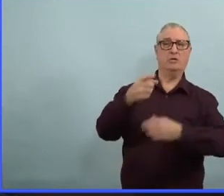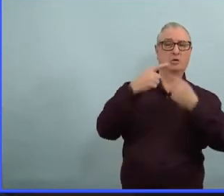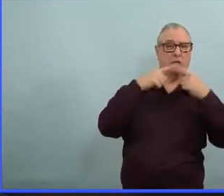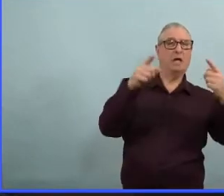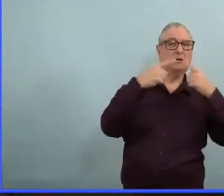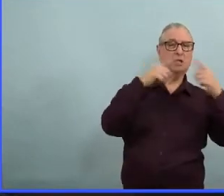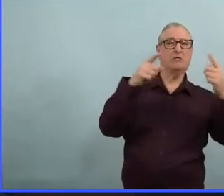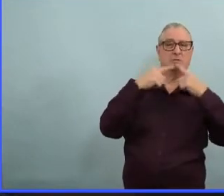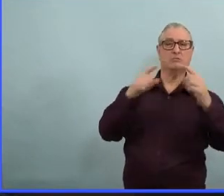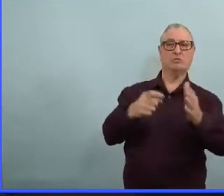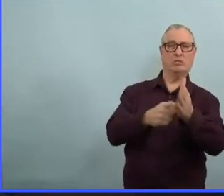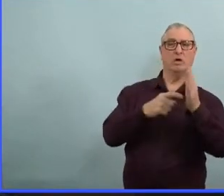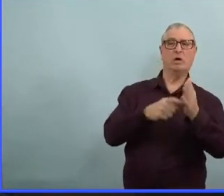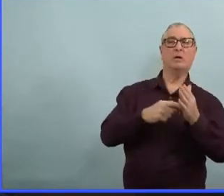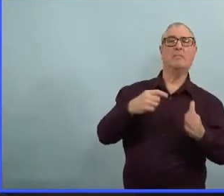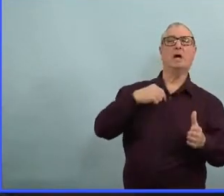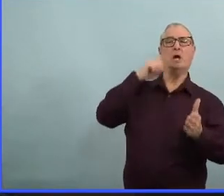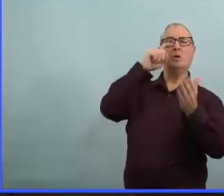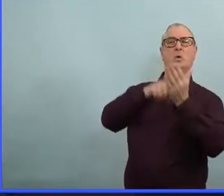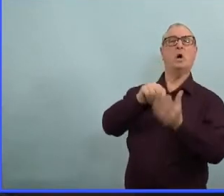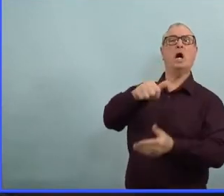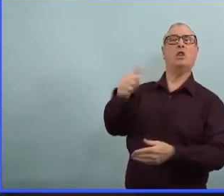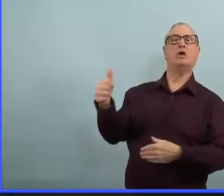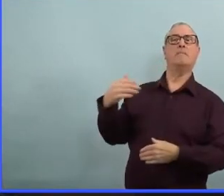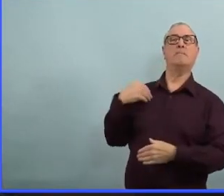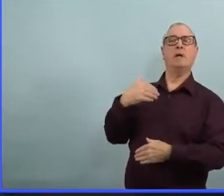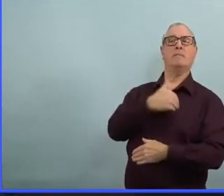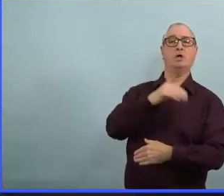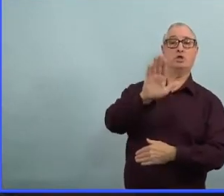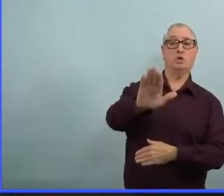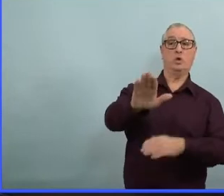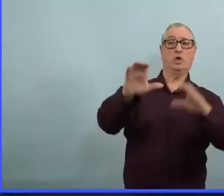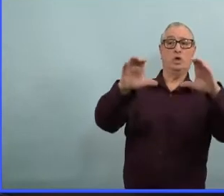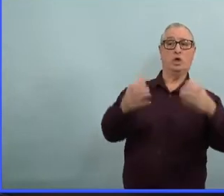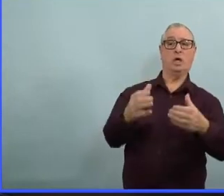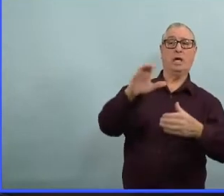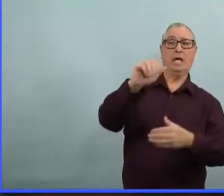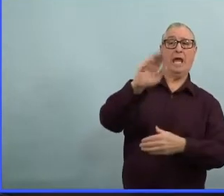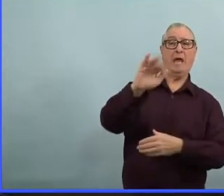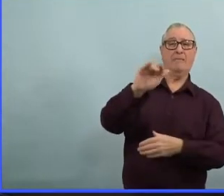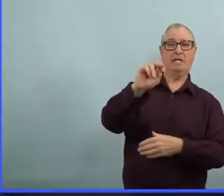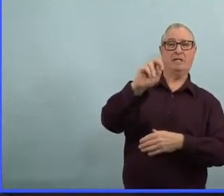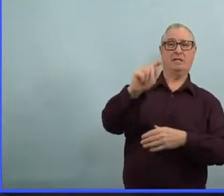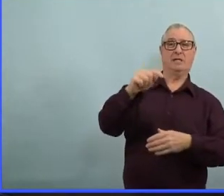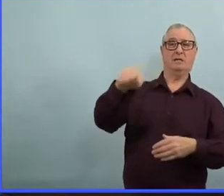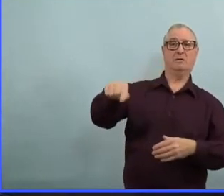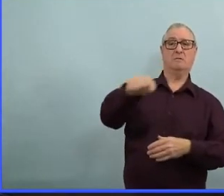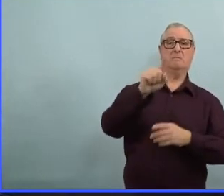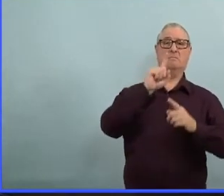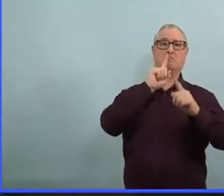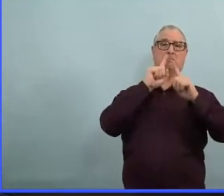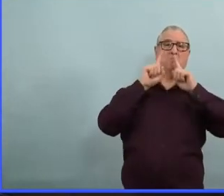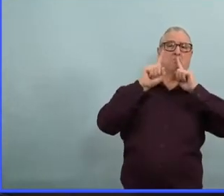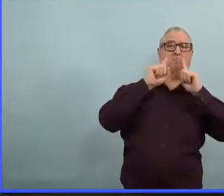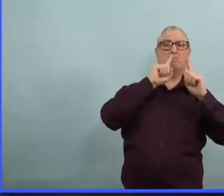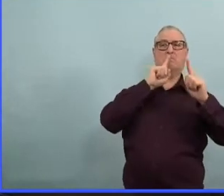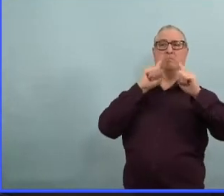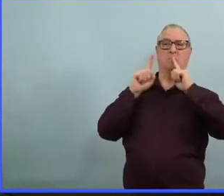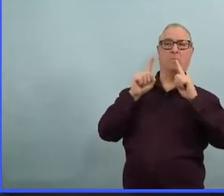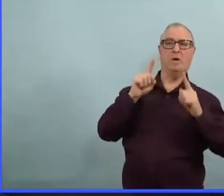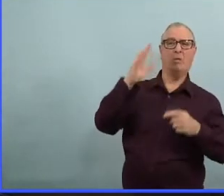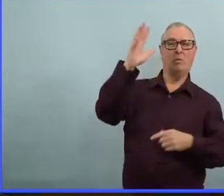ambassadeurs de la vaccination ? Est-ce que vous pouvez vraiment faire ça, tout en maintenant le